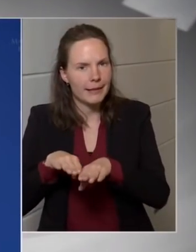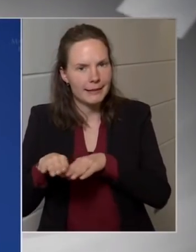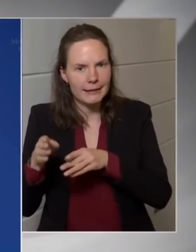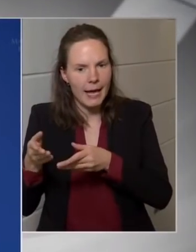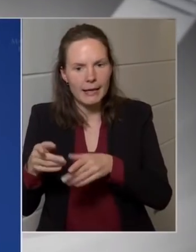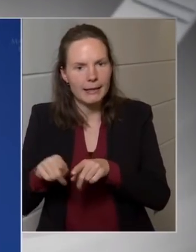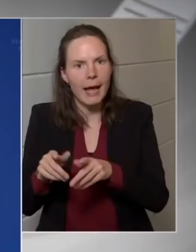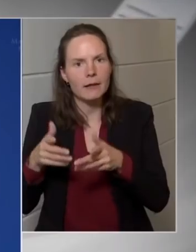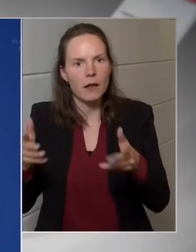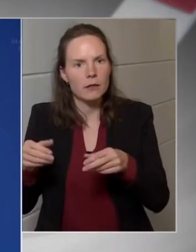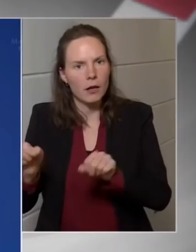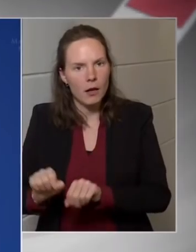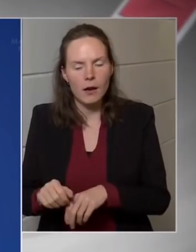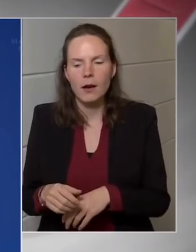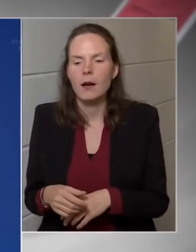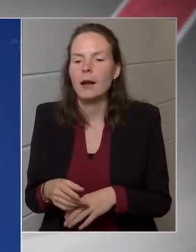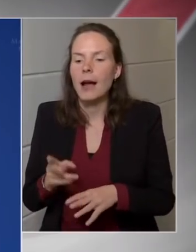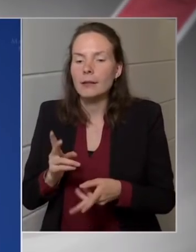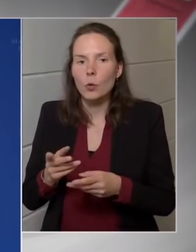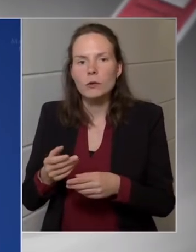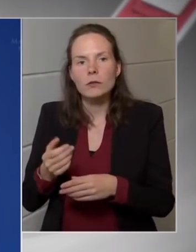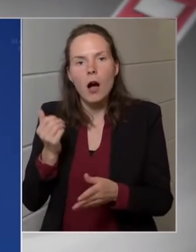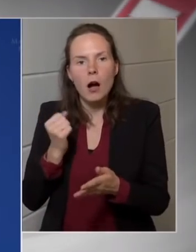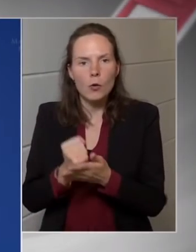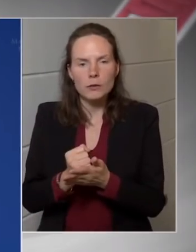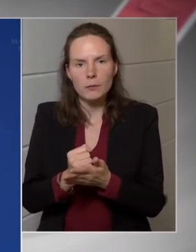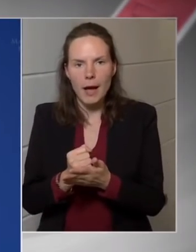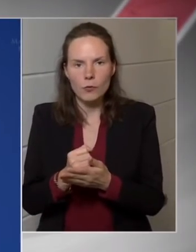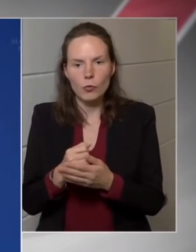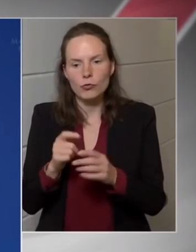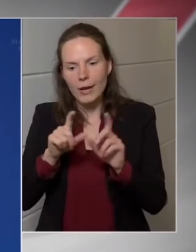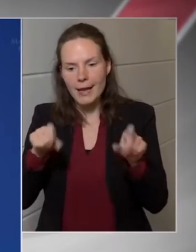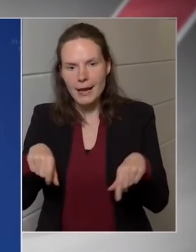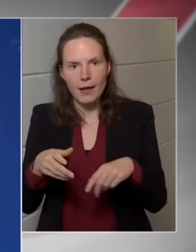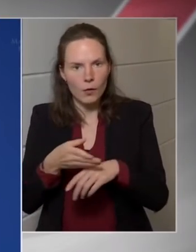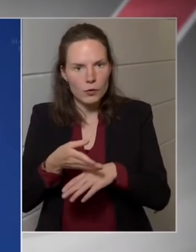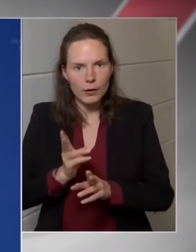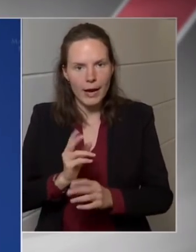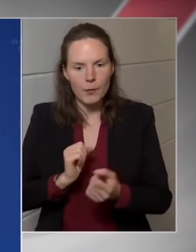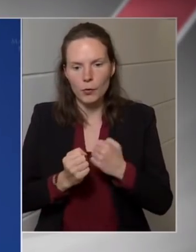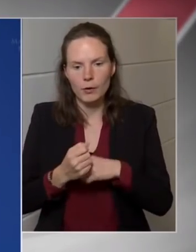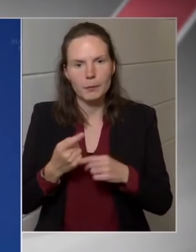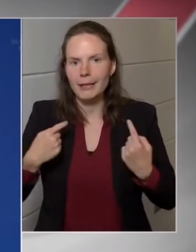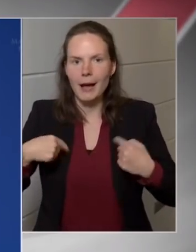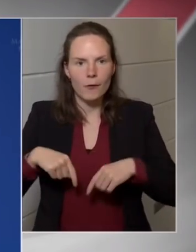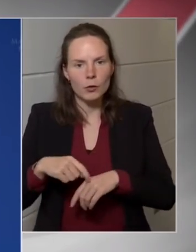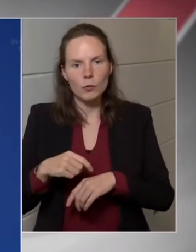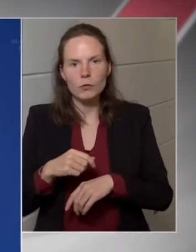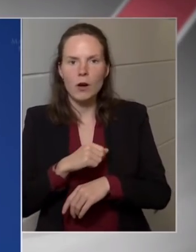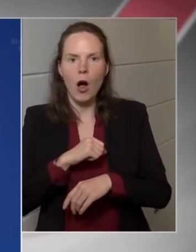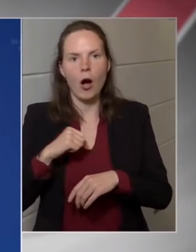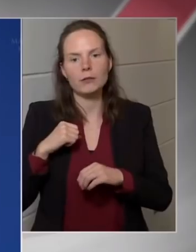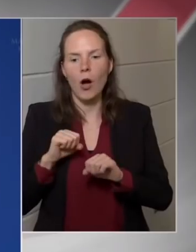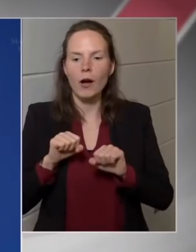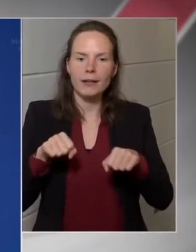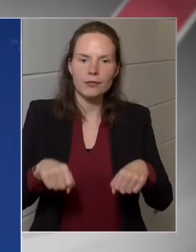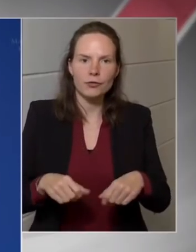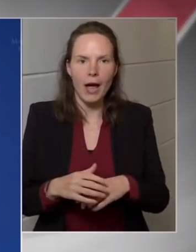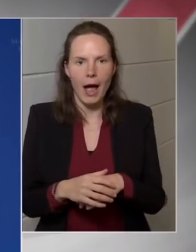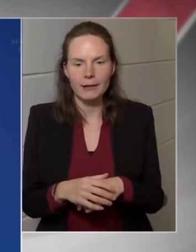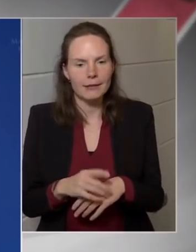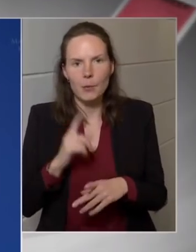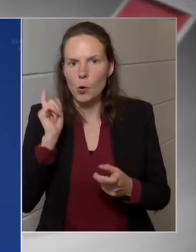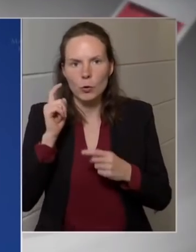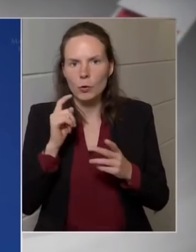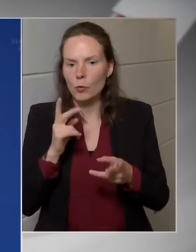között kell működni. Mi nem vagyunk ganaristák, és nem gondoljuk azt, hogy 50%-kal lehet alkotmányozni, bár akik korábban ezt